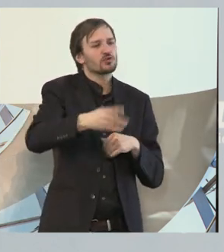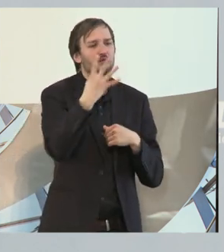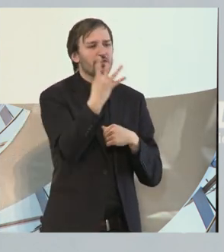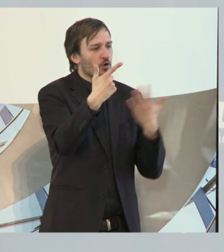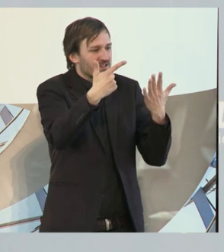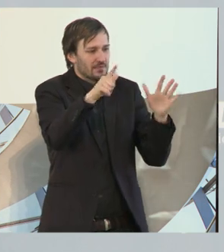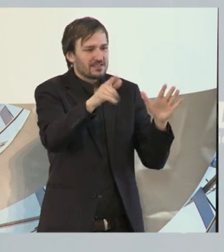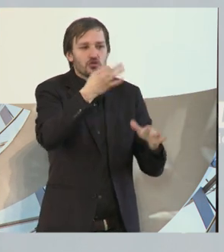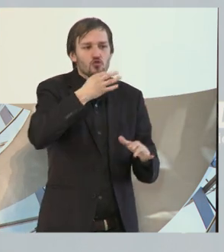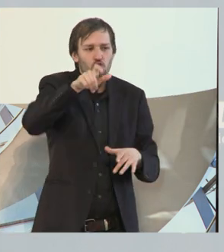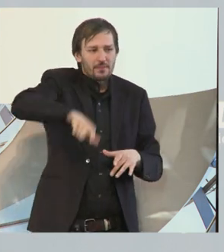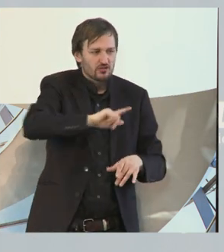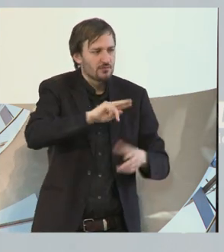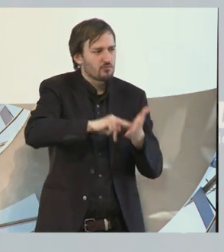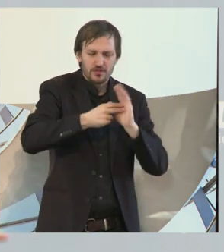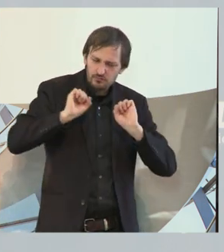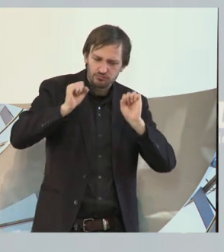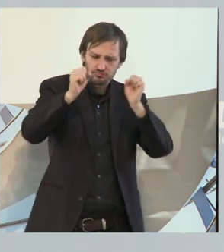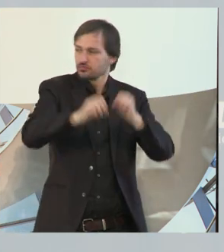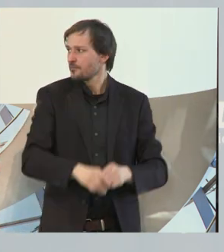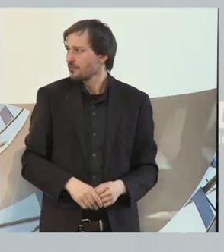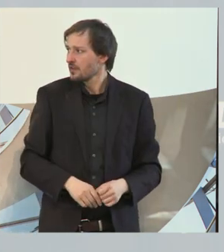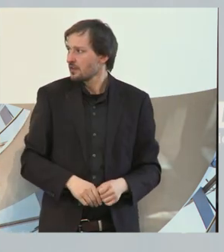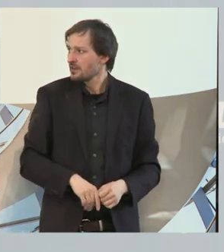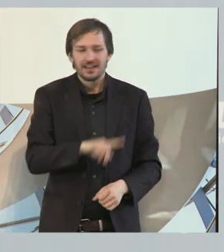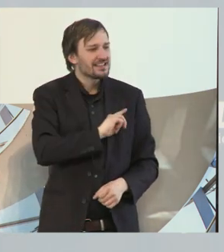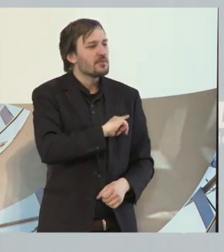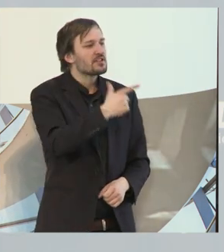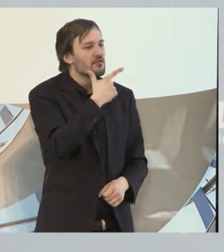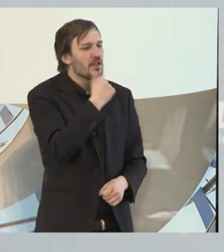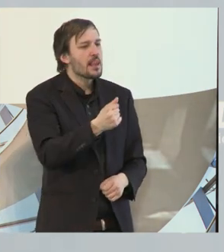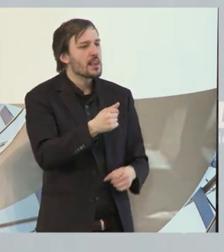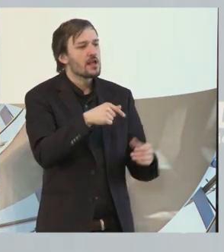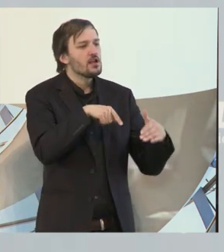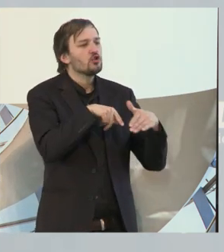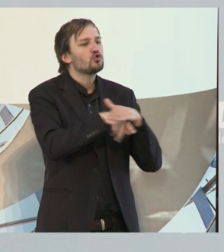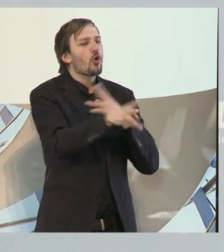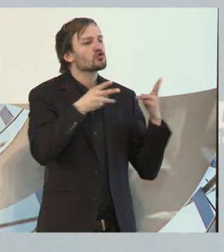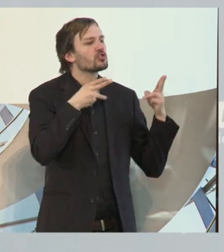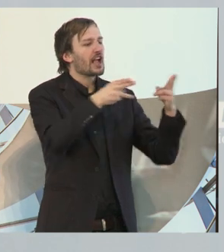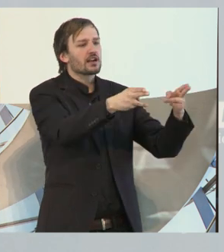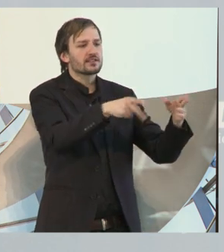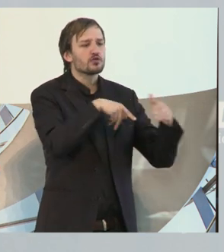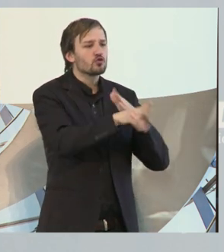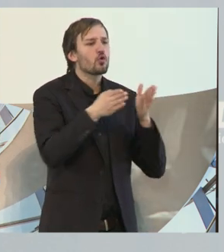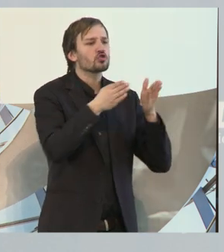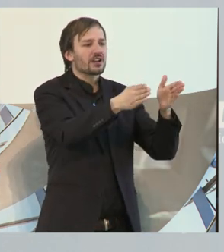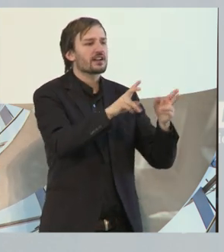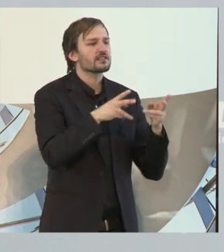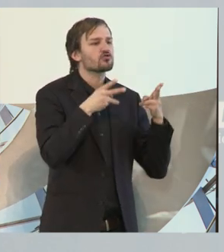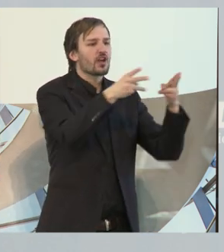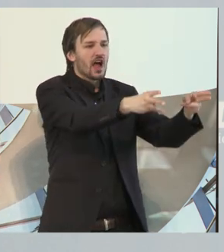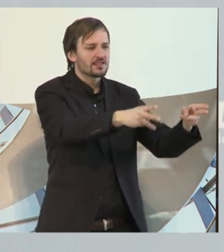für eine Sperrung einer Durchgangsstraße. Das hat mit Ihrem Thema wenig zu tun. Aber da fuhren